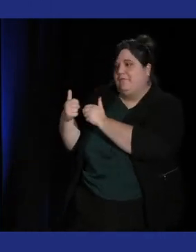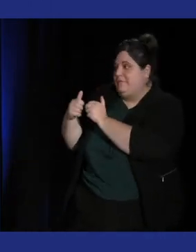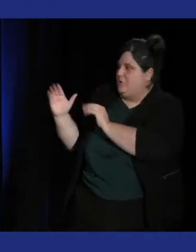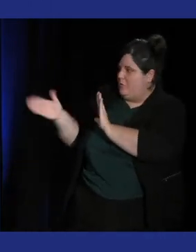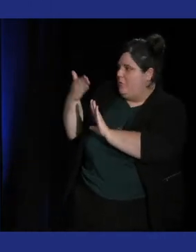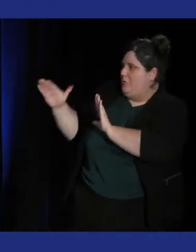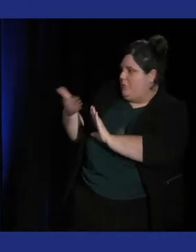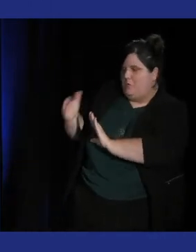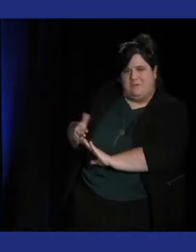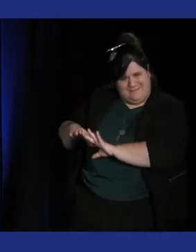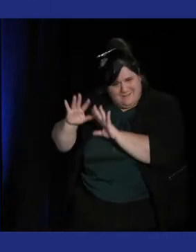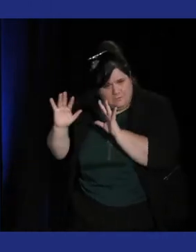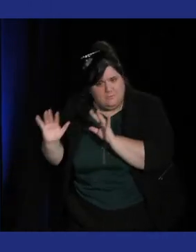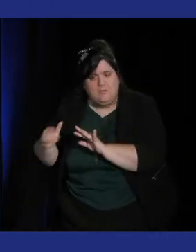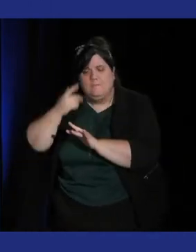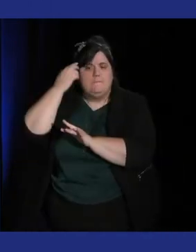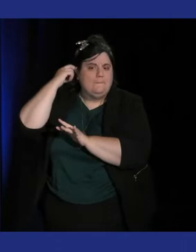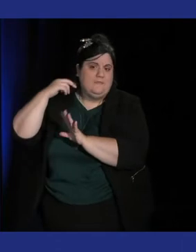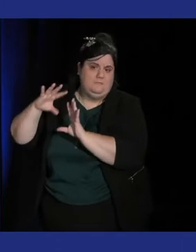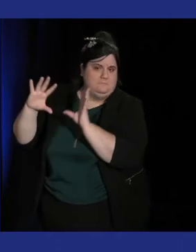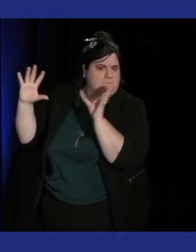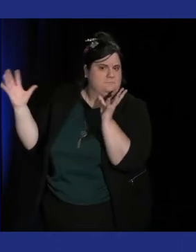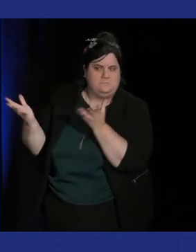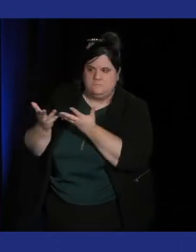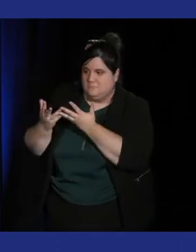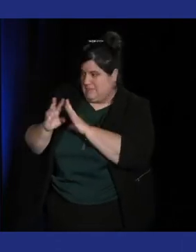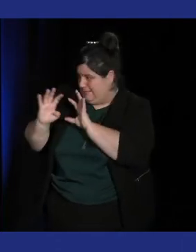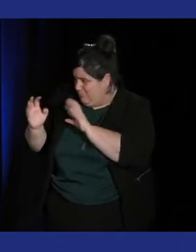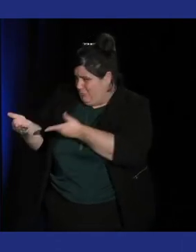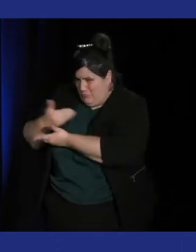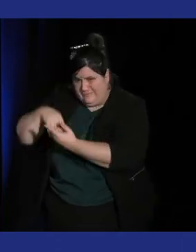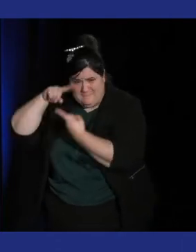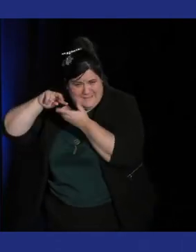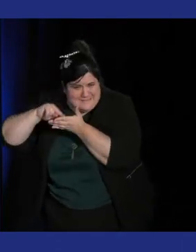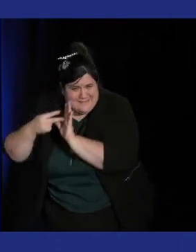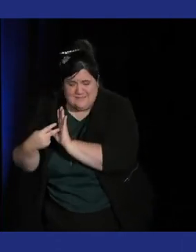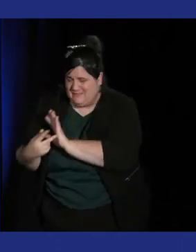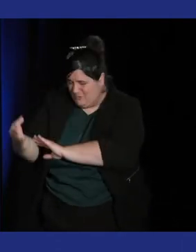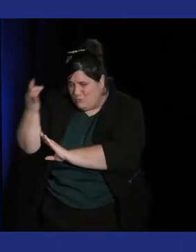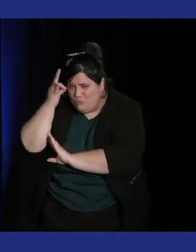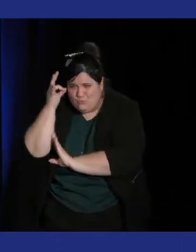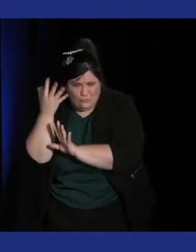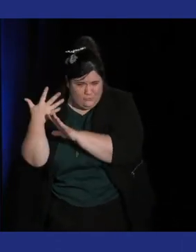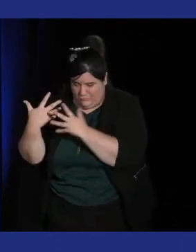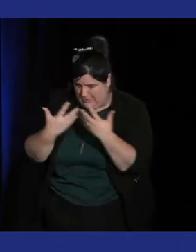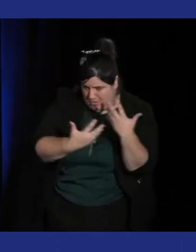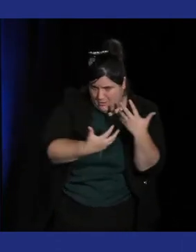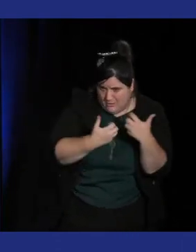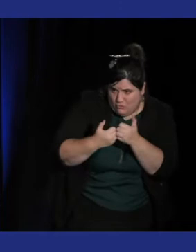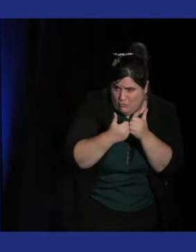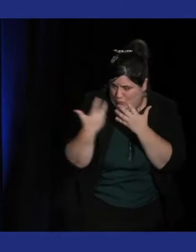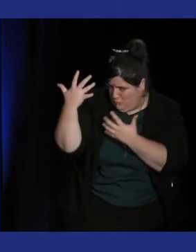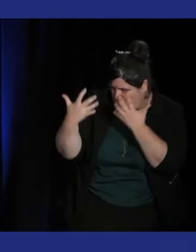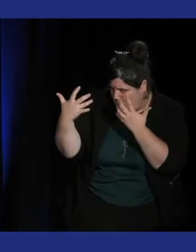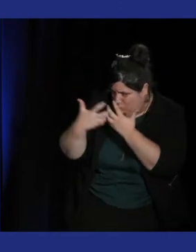en plus on vient de voir tout un tableau rond extrêmement technique sur l'intégration de la musique il y a un côté très le jeu